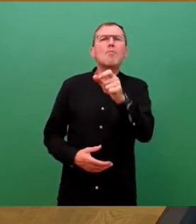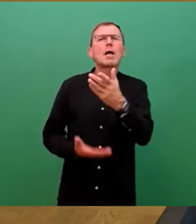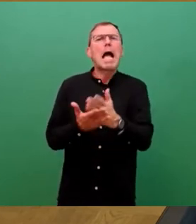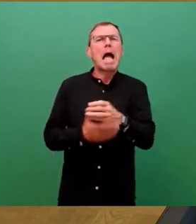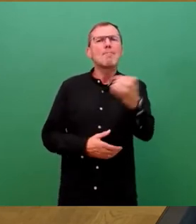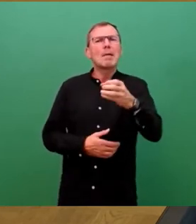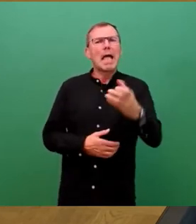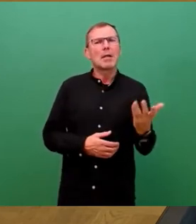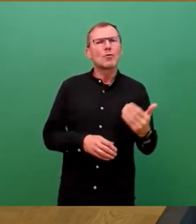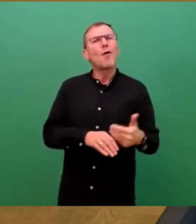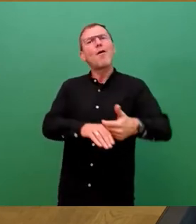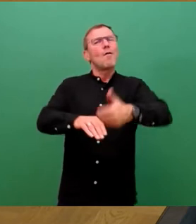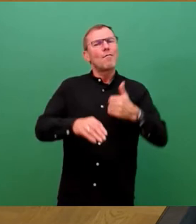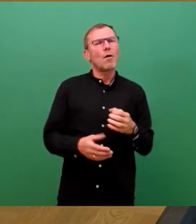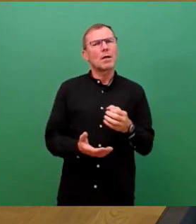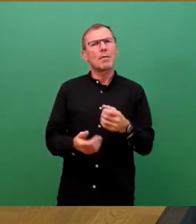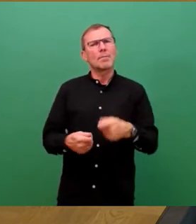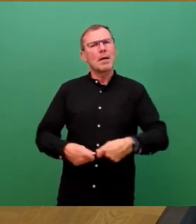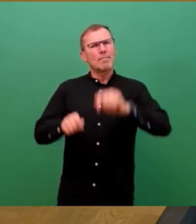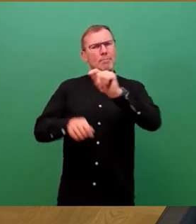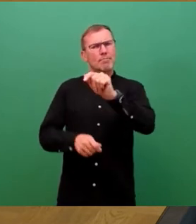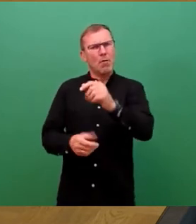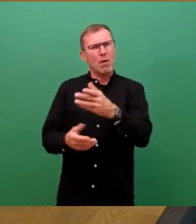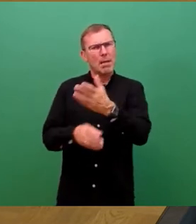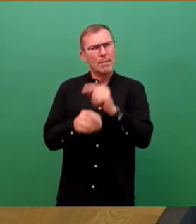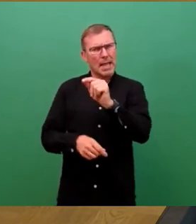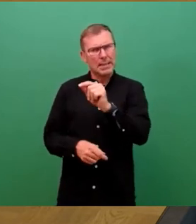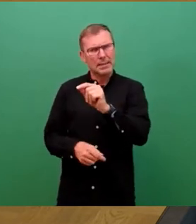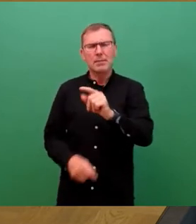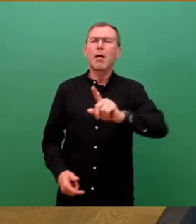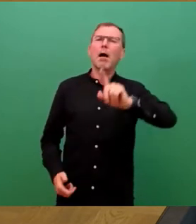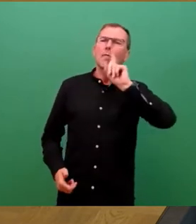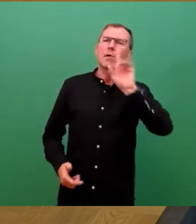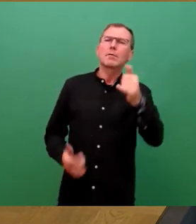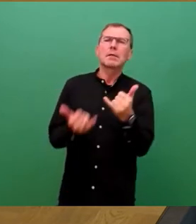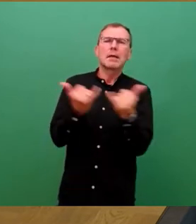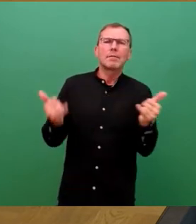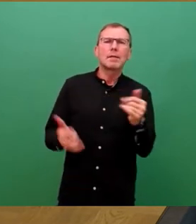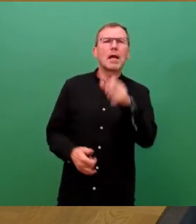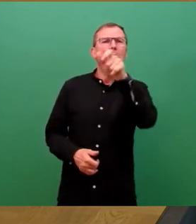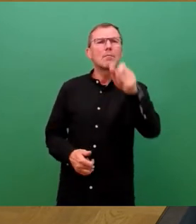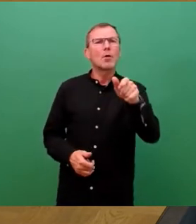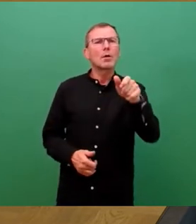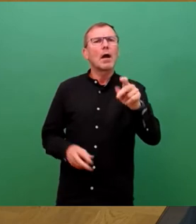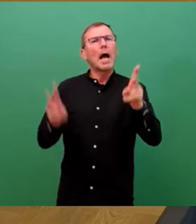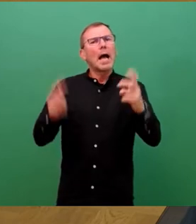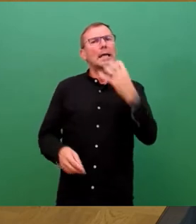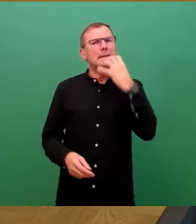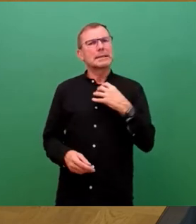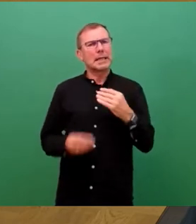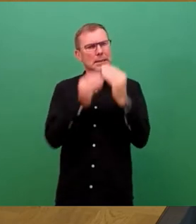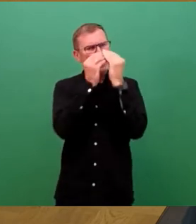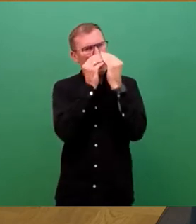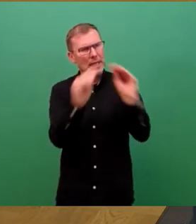vor der Errichtung von Mobi-Punkten beteiligt? Wann und wie werden die Bürger künftig rechtzeitig umfassend und